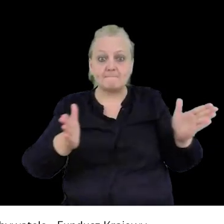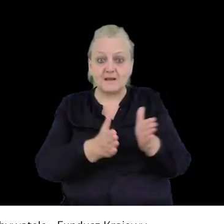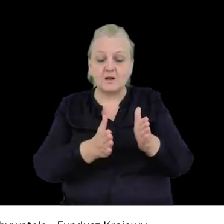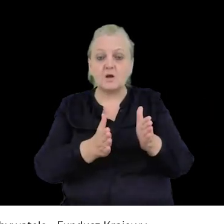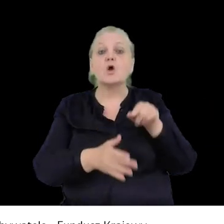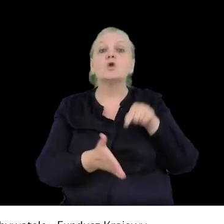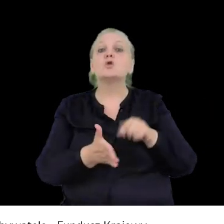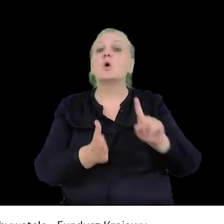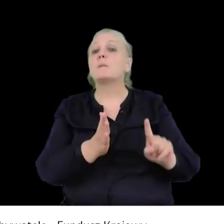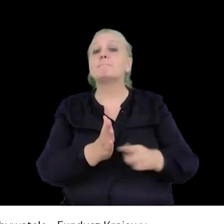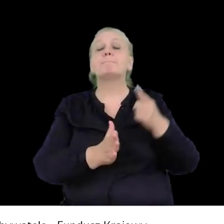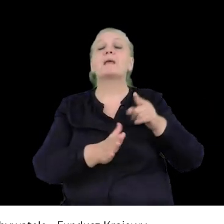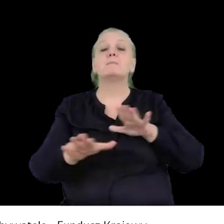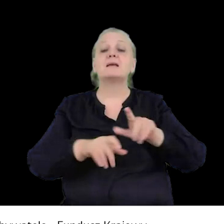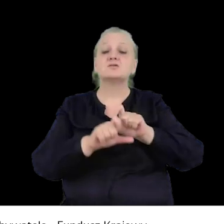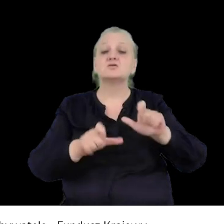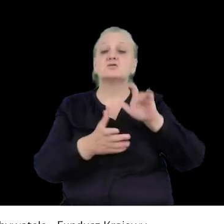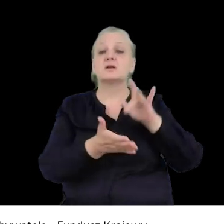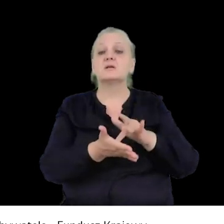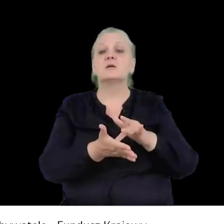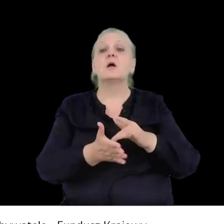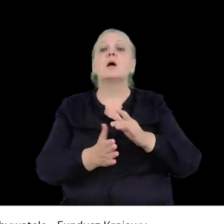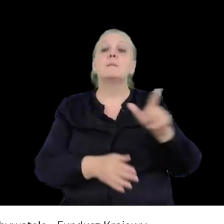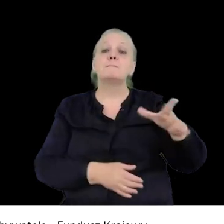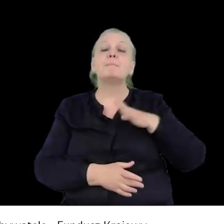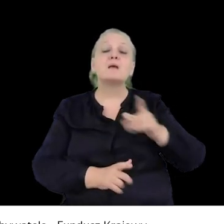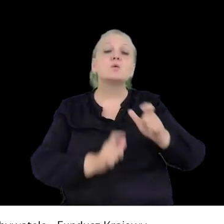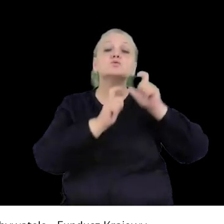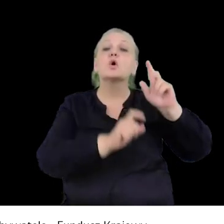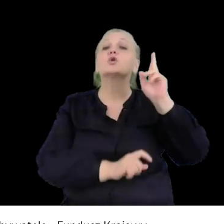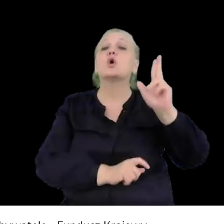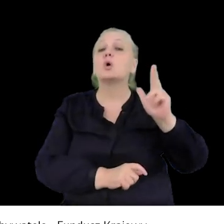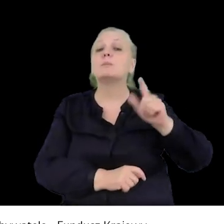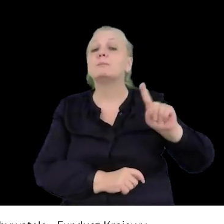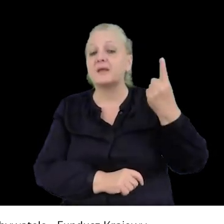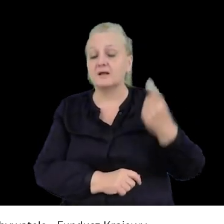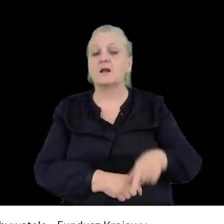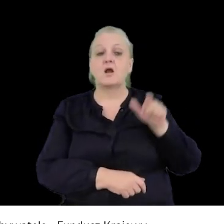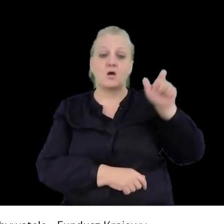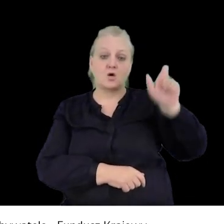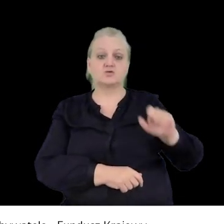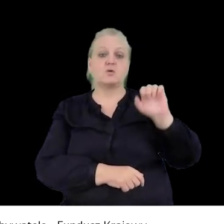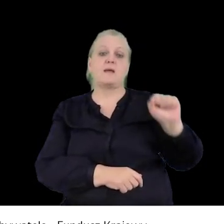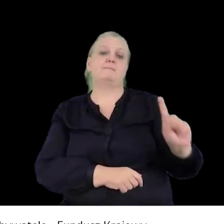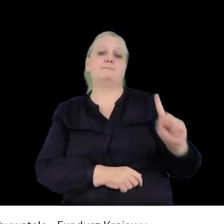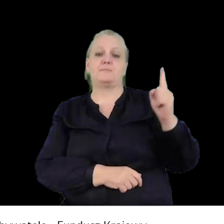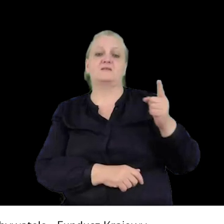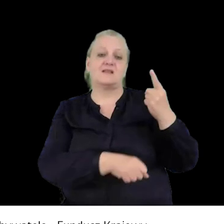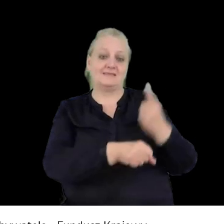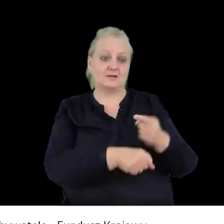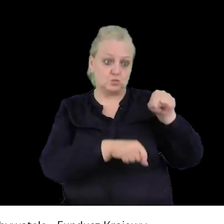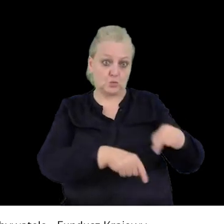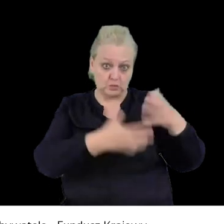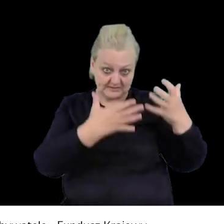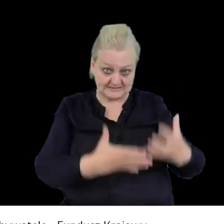prawczeństwie wyboru miejsca i czasu zgromadzenia decyduje o kolejność odniesienia zawiadomień. Czyli w tym przypadku osoba A ma prawczeństwo do zdecydowania, czy chce w tym miejscu